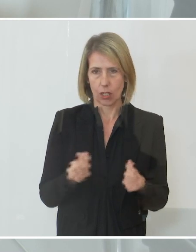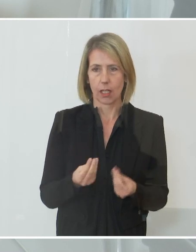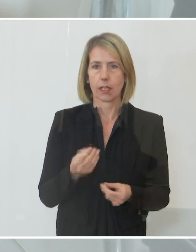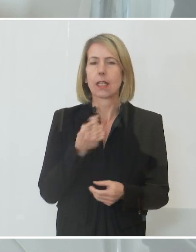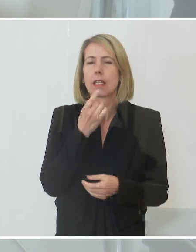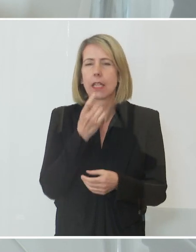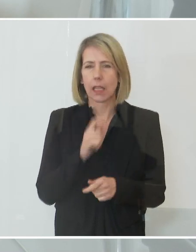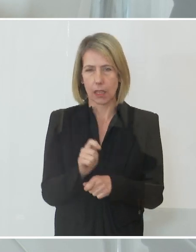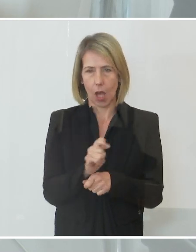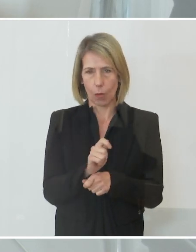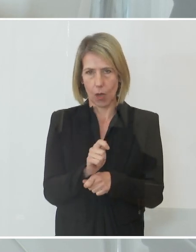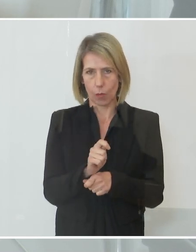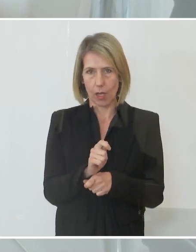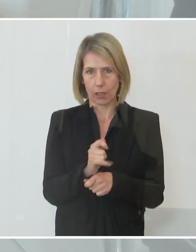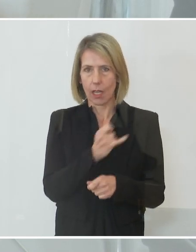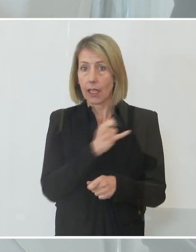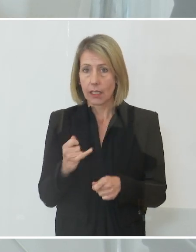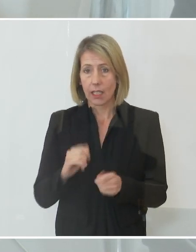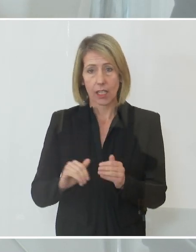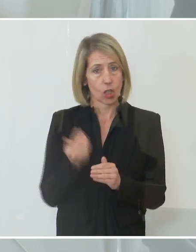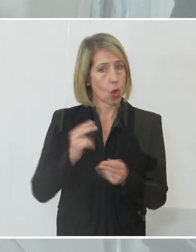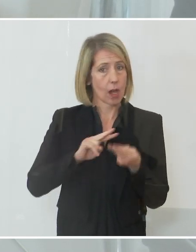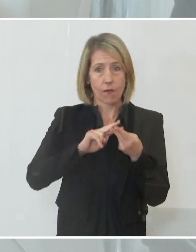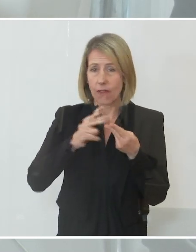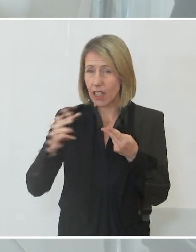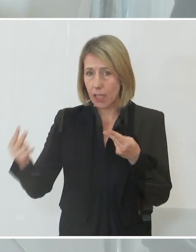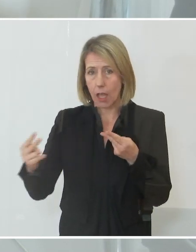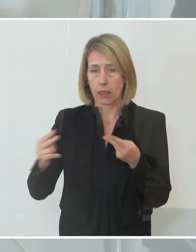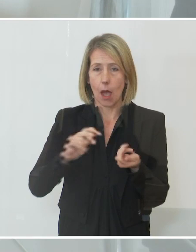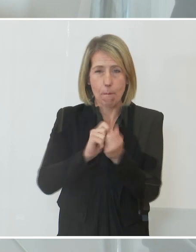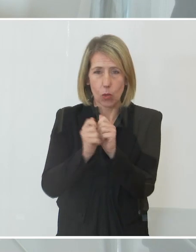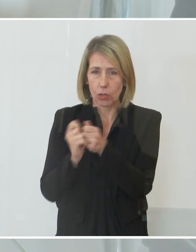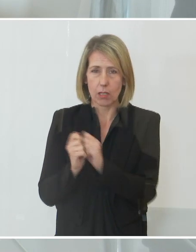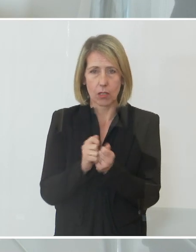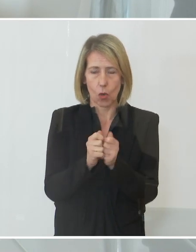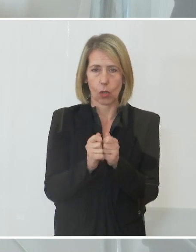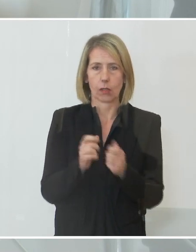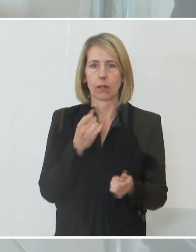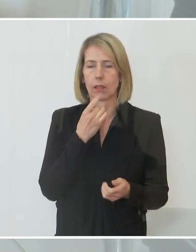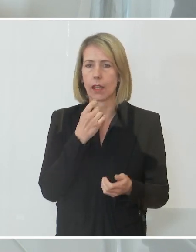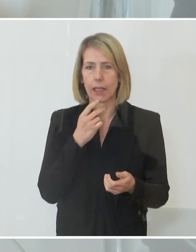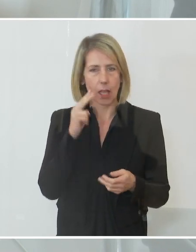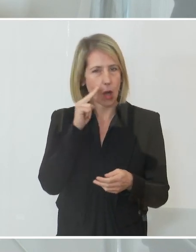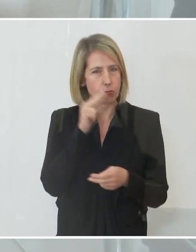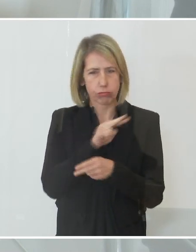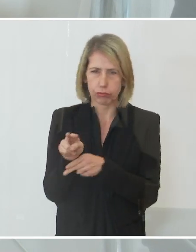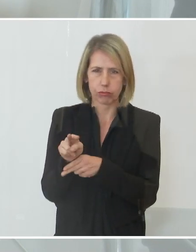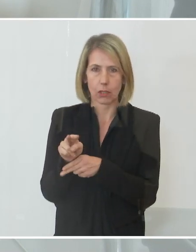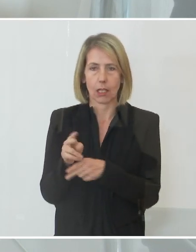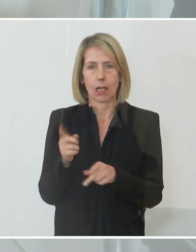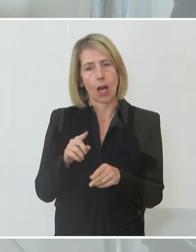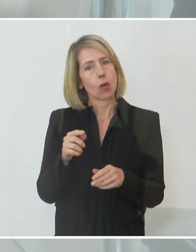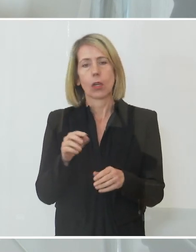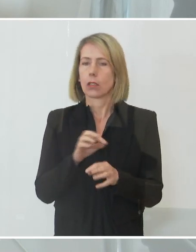achten, jede neue Mutation, jede neue Variante genau im Blick zu behalten und in enger Ko